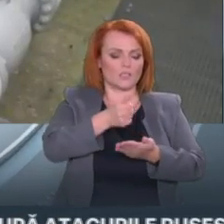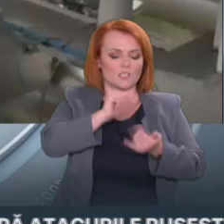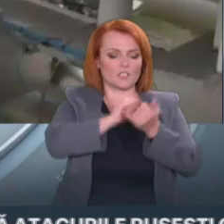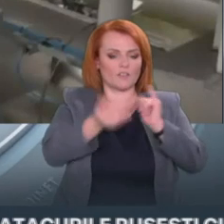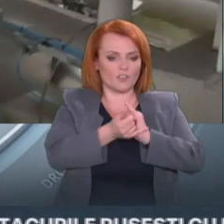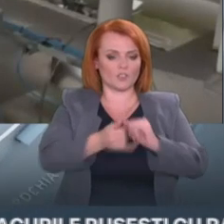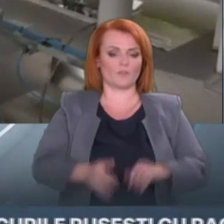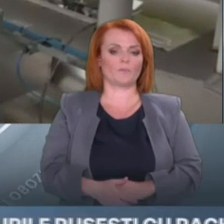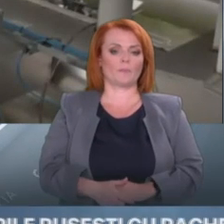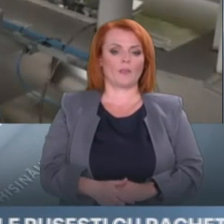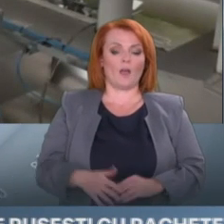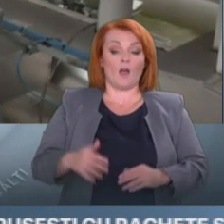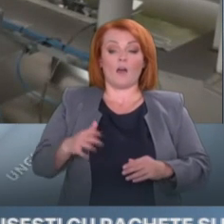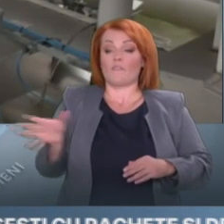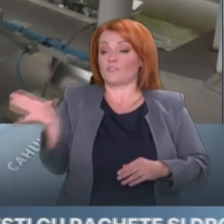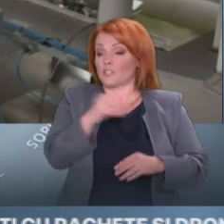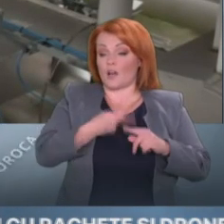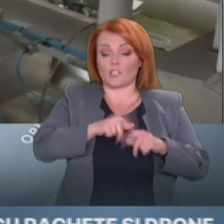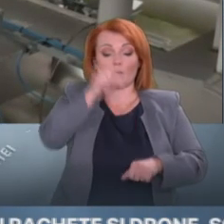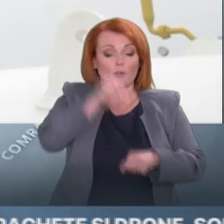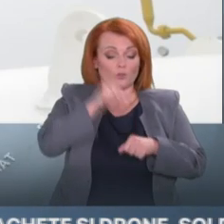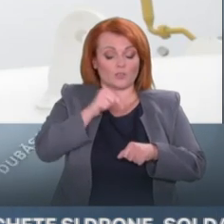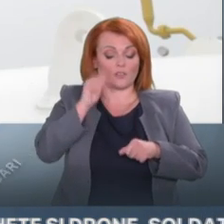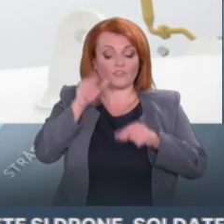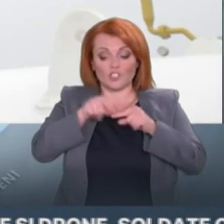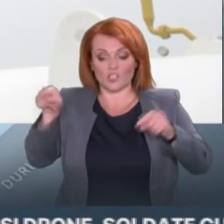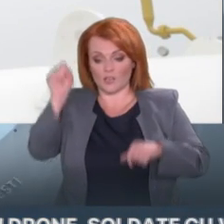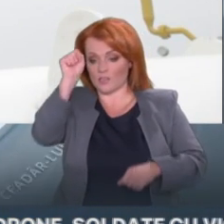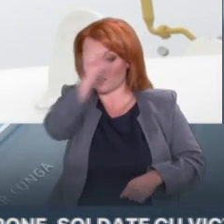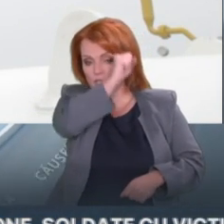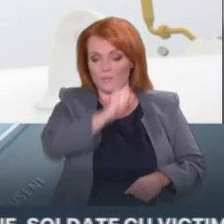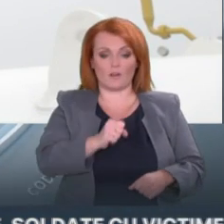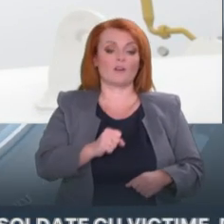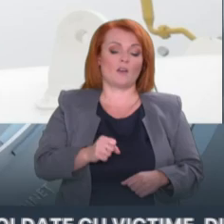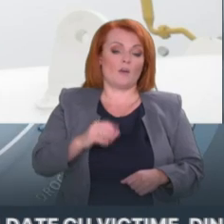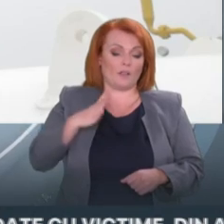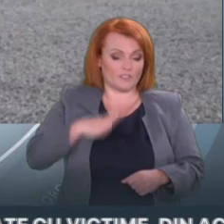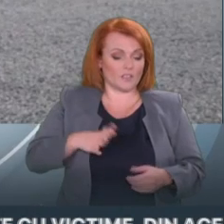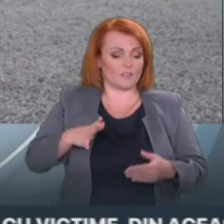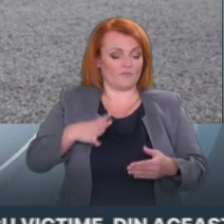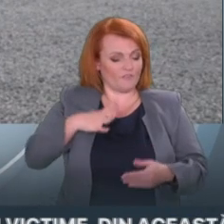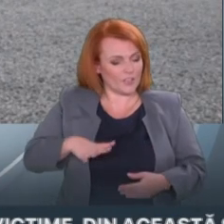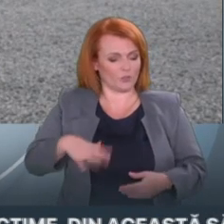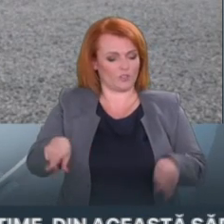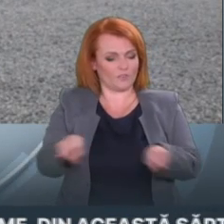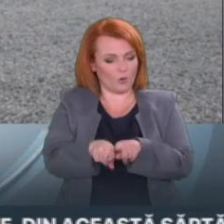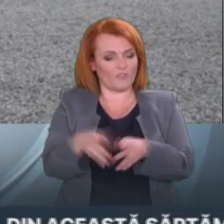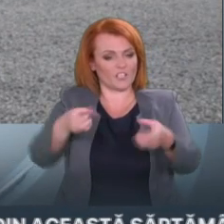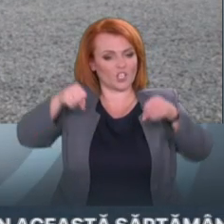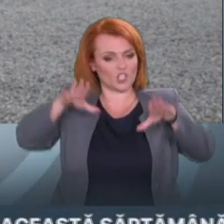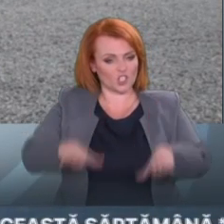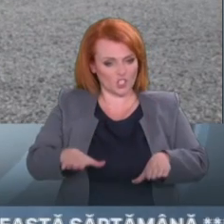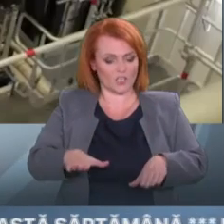va vedea mai mult în perioada rece anului. De acest motiv, este o decizie impusă de circunstanțe și o soluție pe care o găsesc